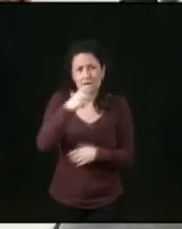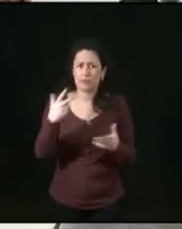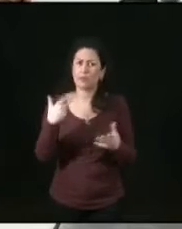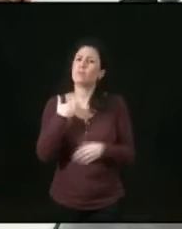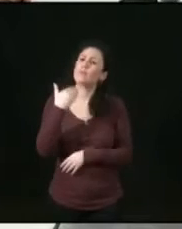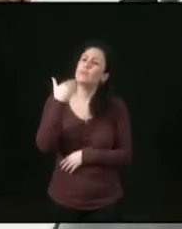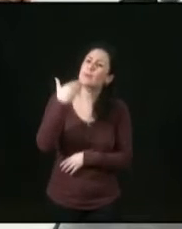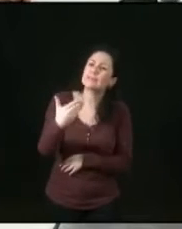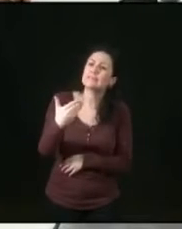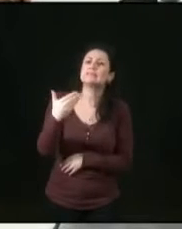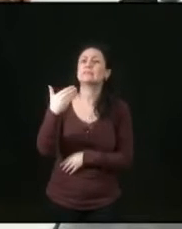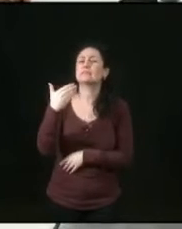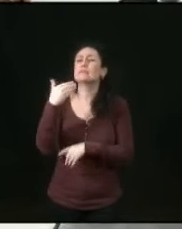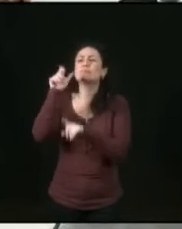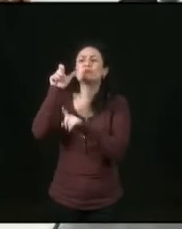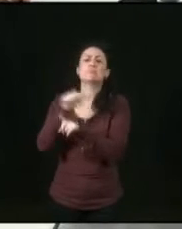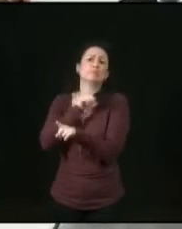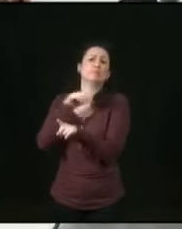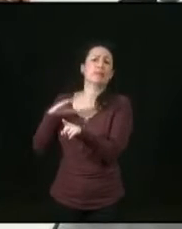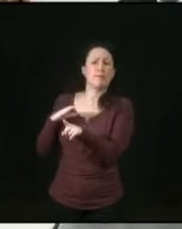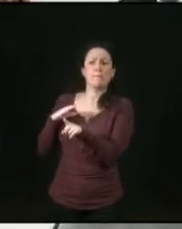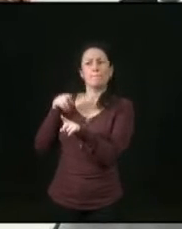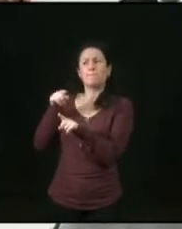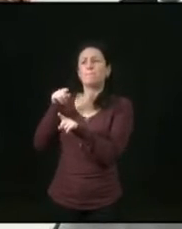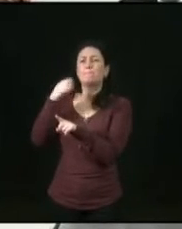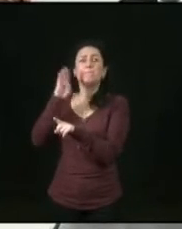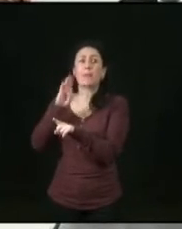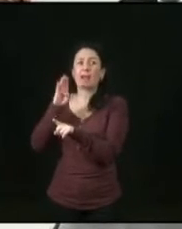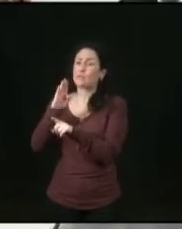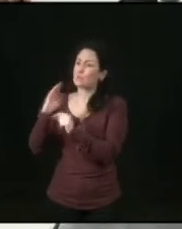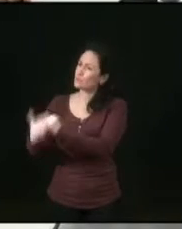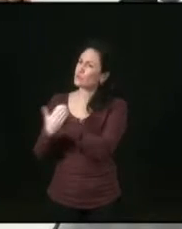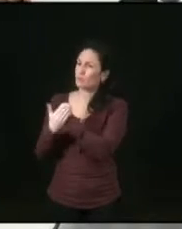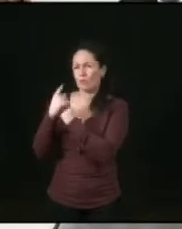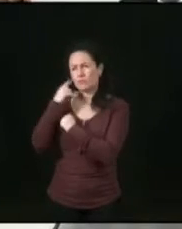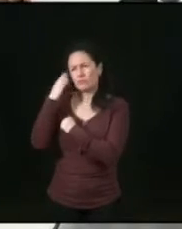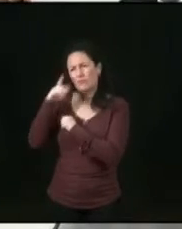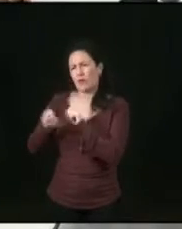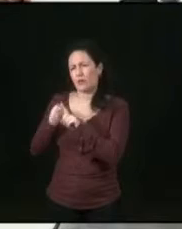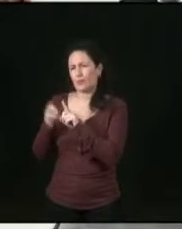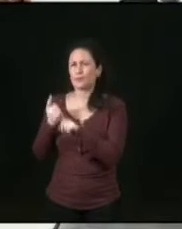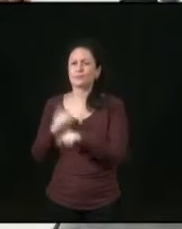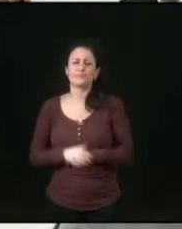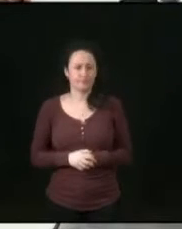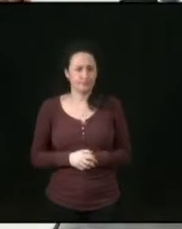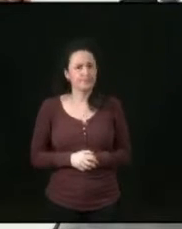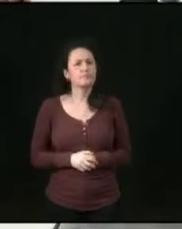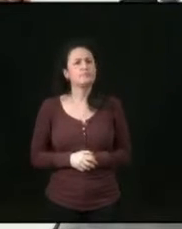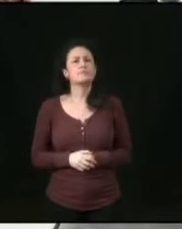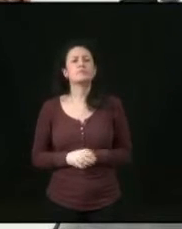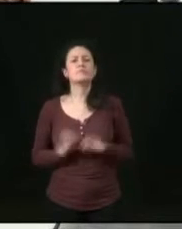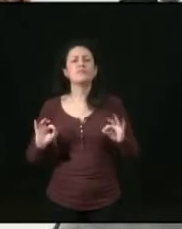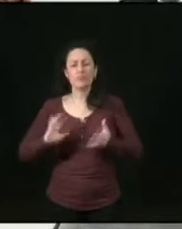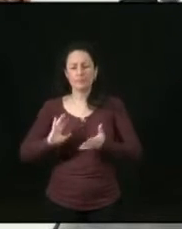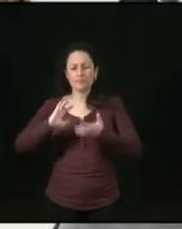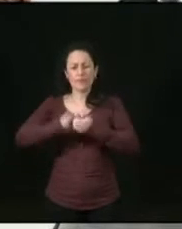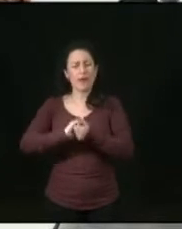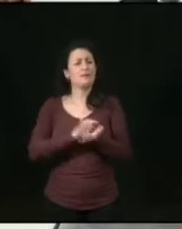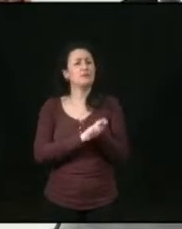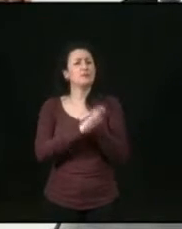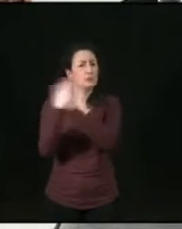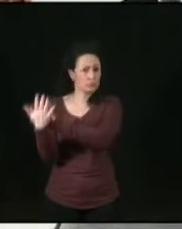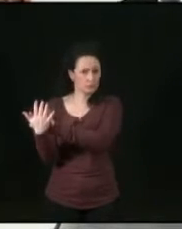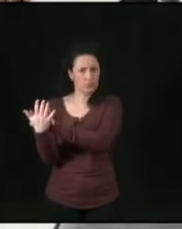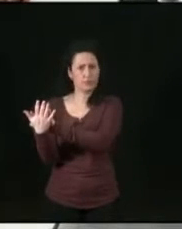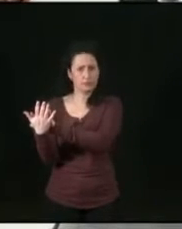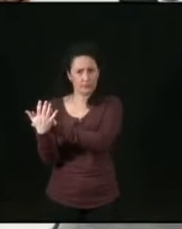pour votre soutien là-dessus, parce que je sais que vous y accordez beaucoup d'importance. Au niveau du pacte de transition que la municipale était assignée avec